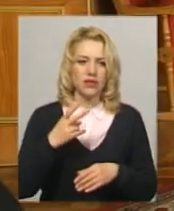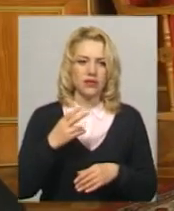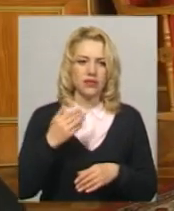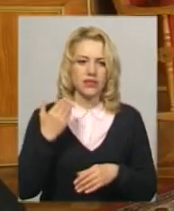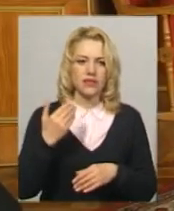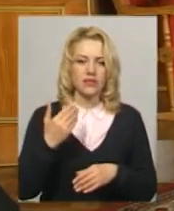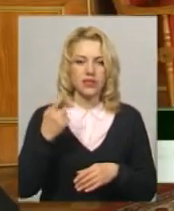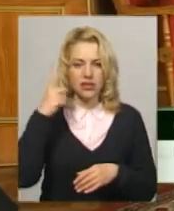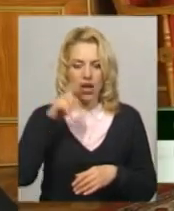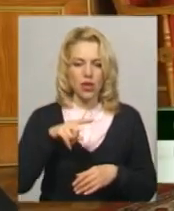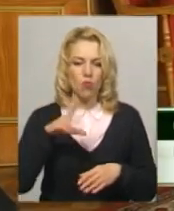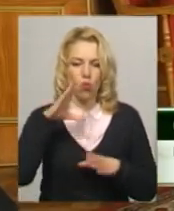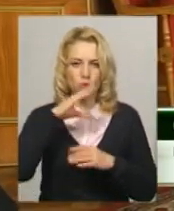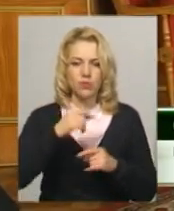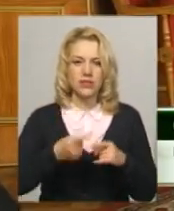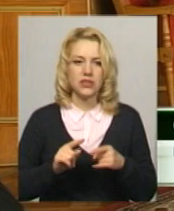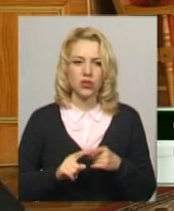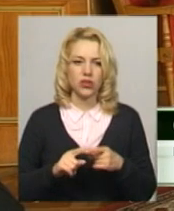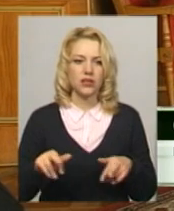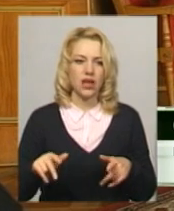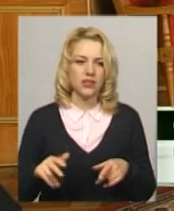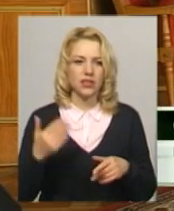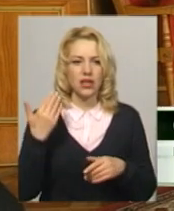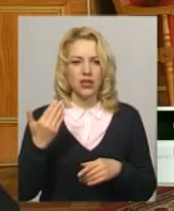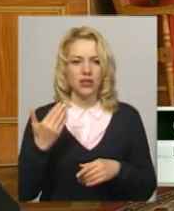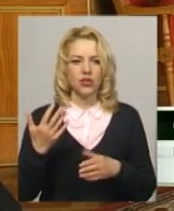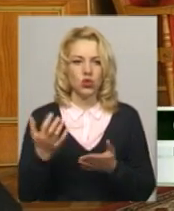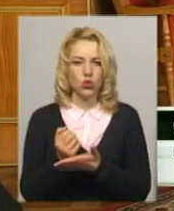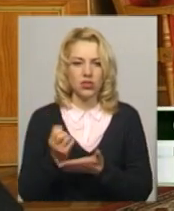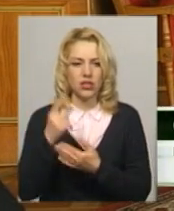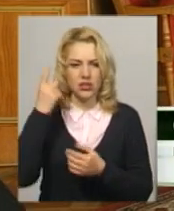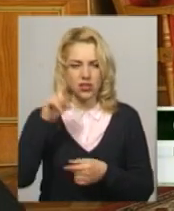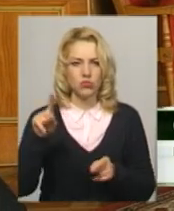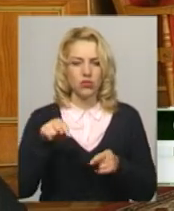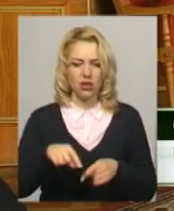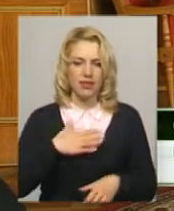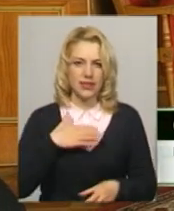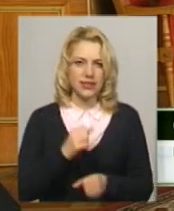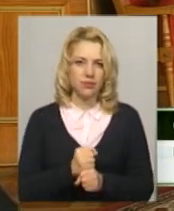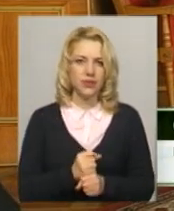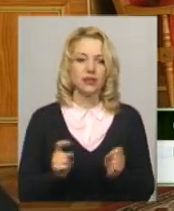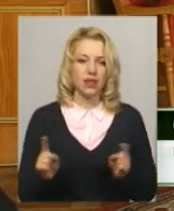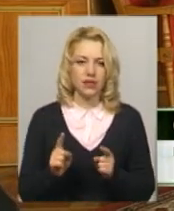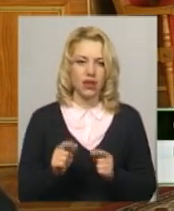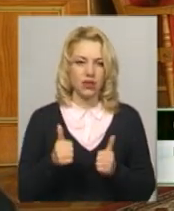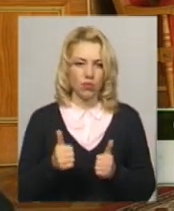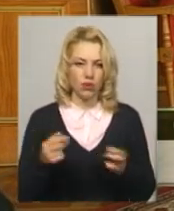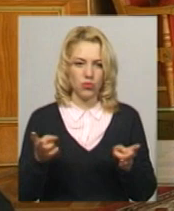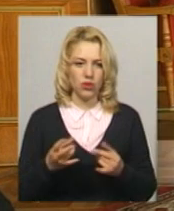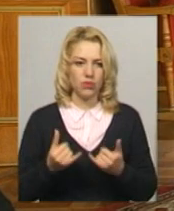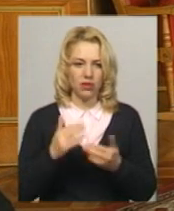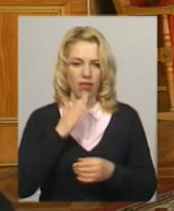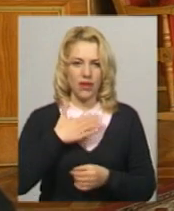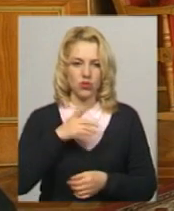успіхи у танцях, їхні досягнення. Знаємо, що тут така дисципліна, яка дуже добре потрібна для